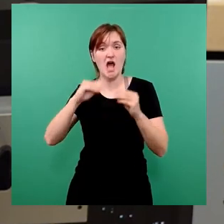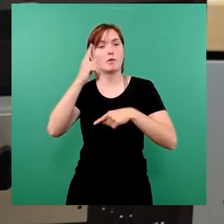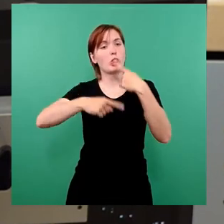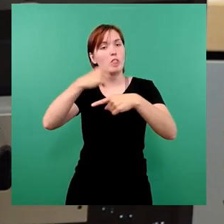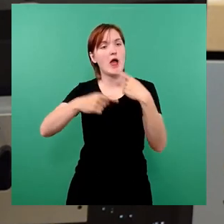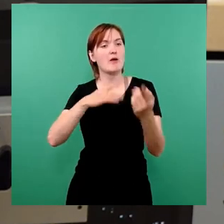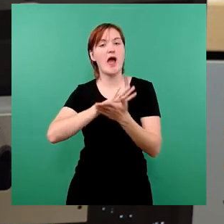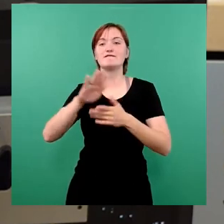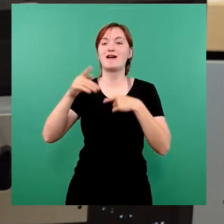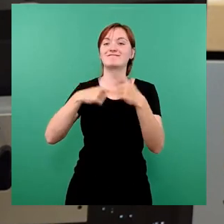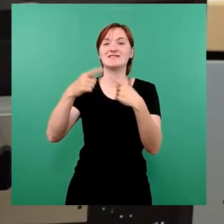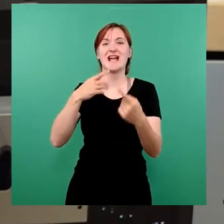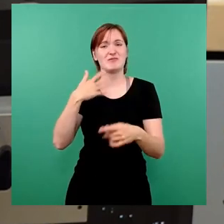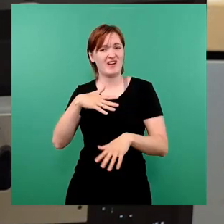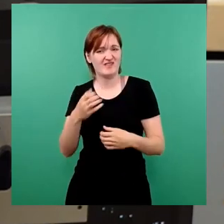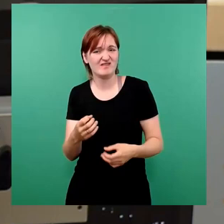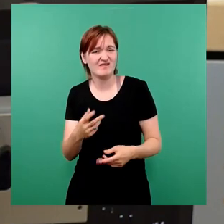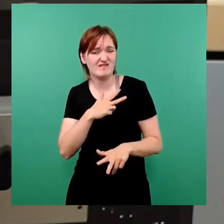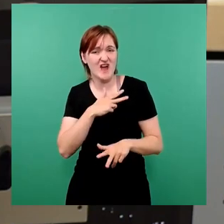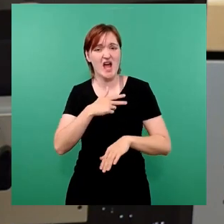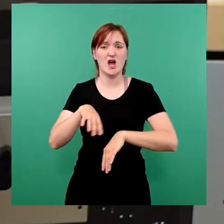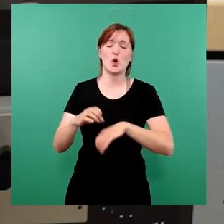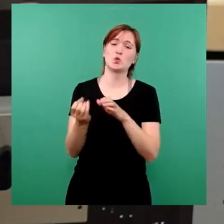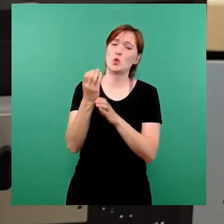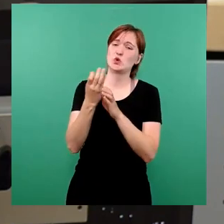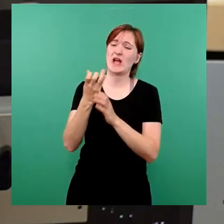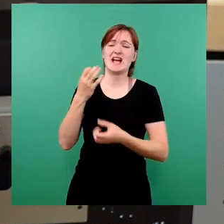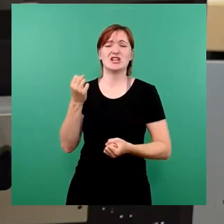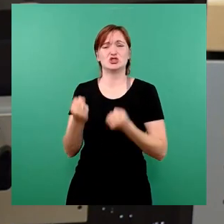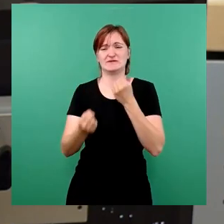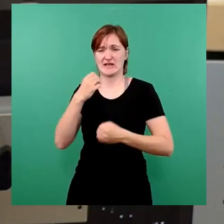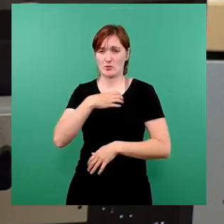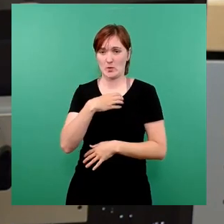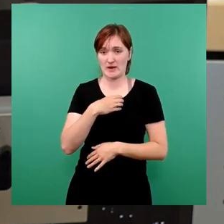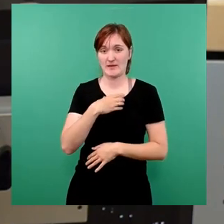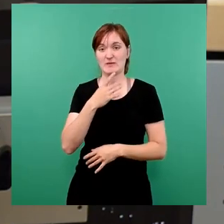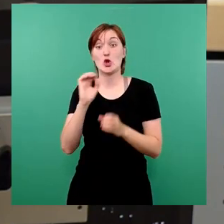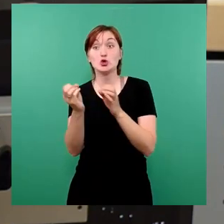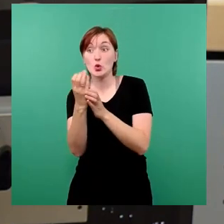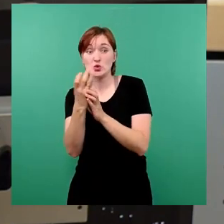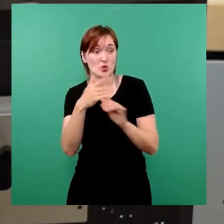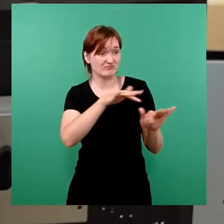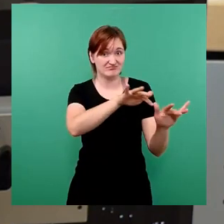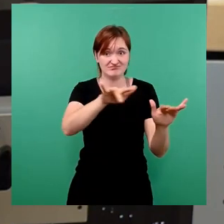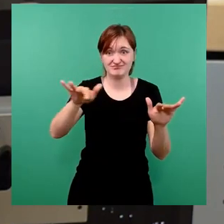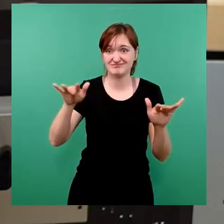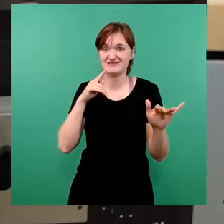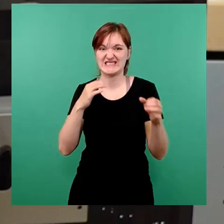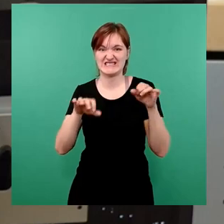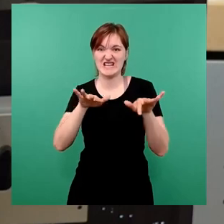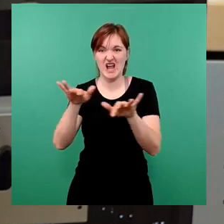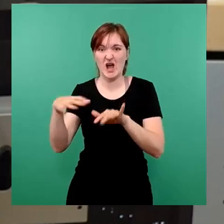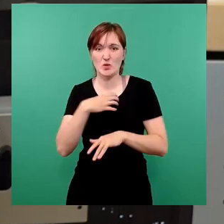diese schwere Zeit auch der kulturellen Entbehrungen tiefe Verunsicherungen geschaffen und auch, das merken augenscheinlich viele